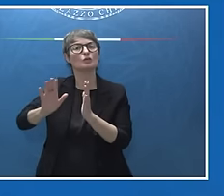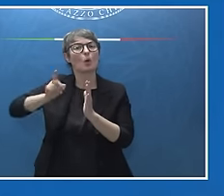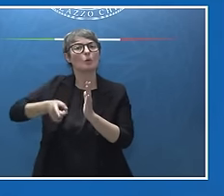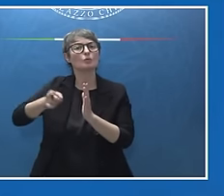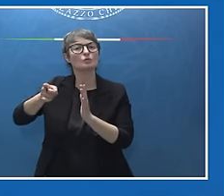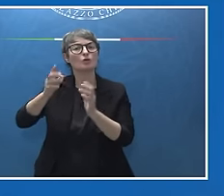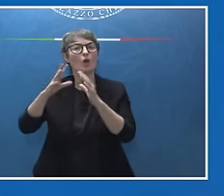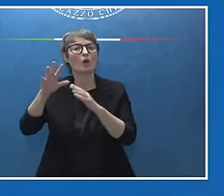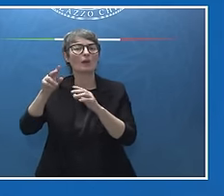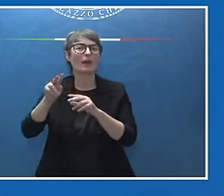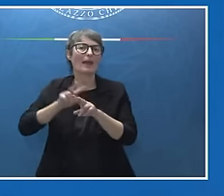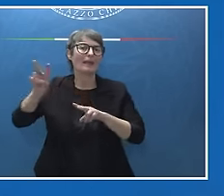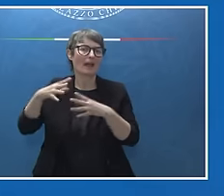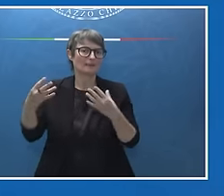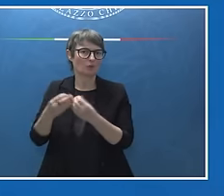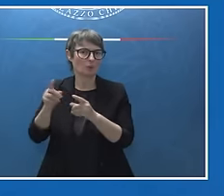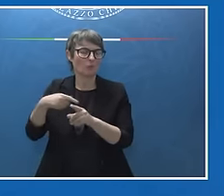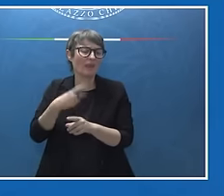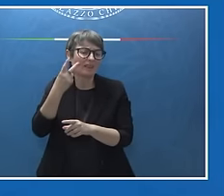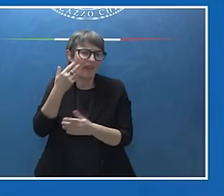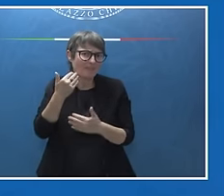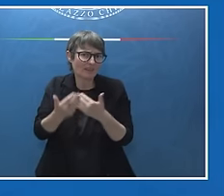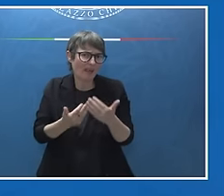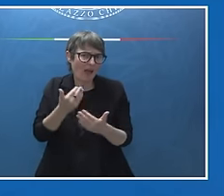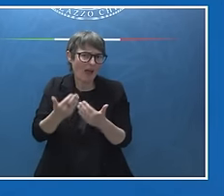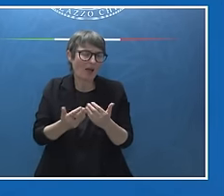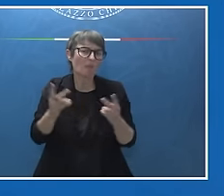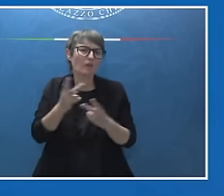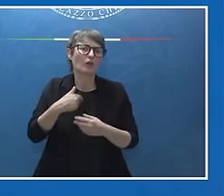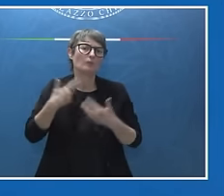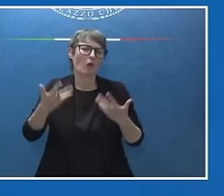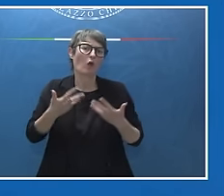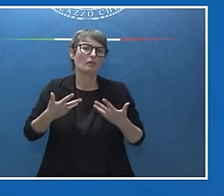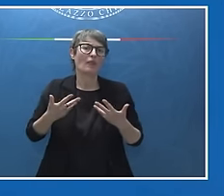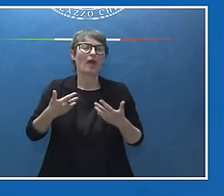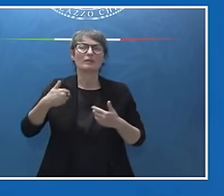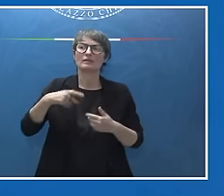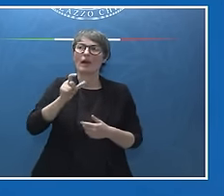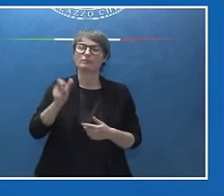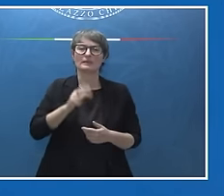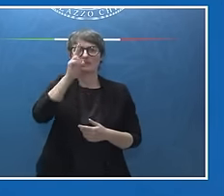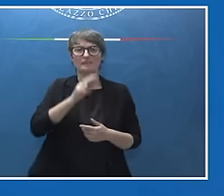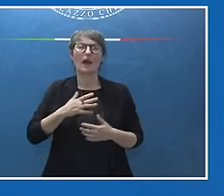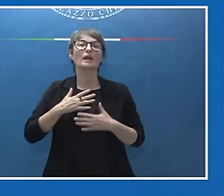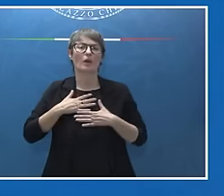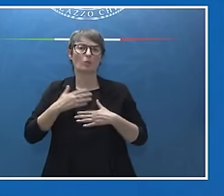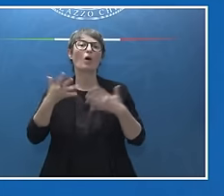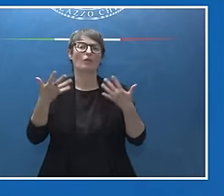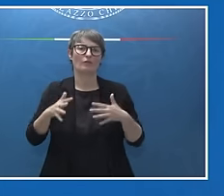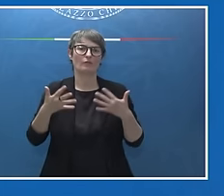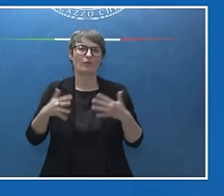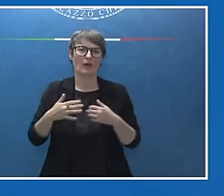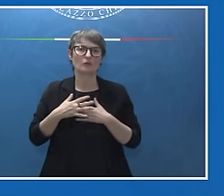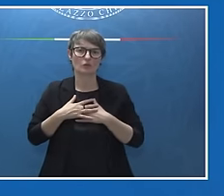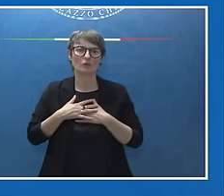Vedremo che cosa sarà, ma sono contenta che abbiamo fatto la nostra parte e continueremo a fare la nostra parte per capire se questo possa essere